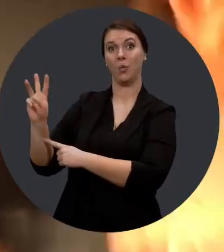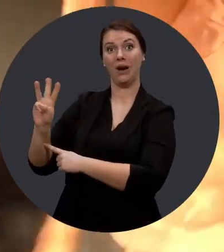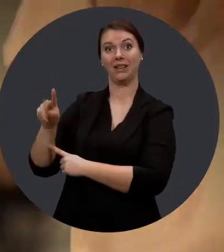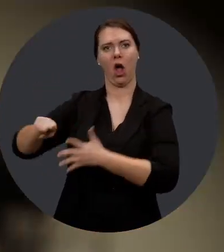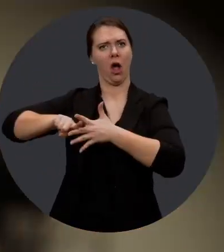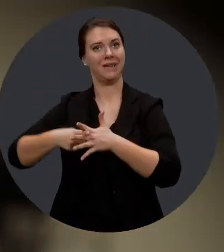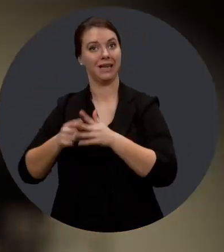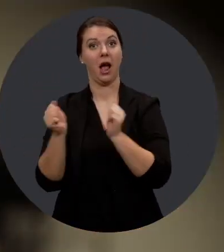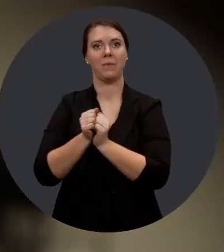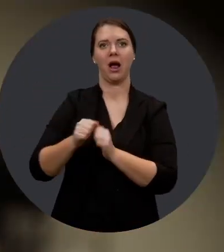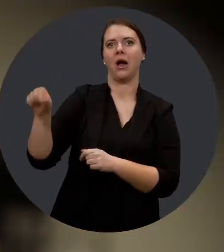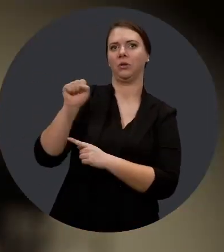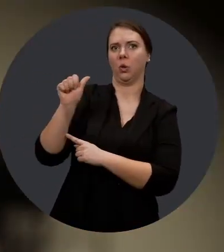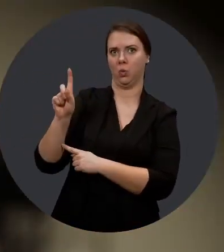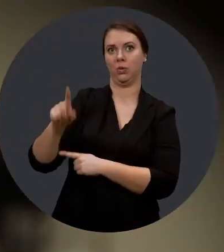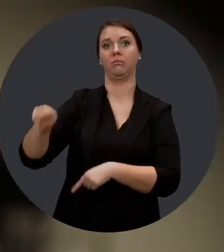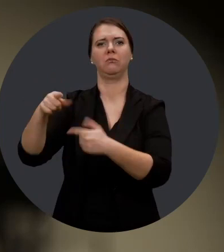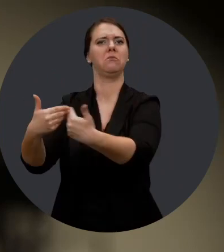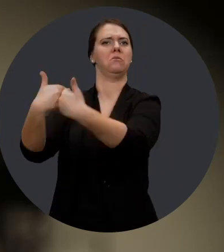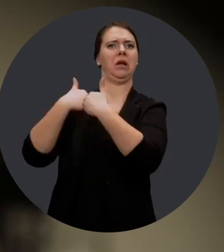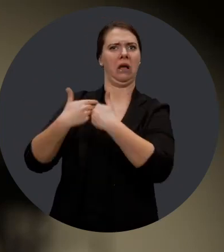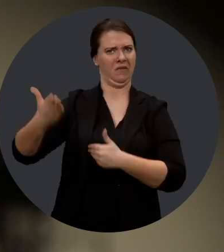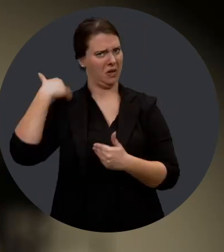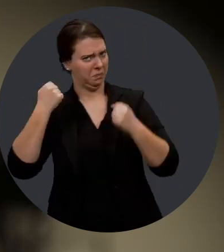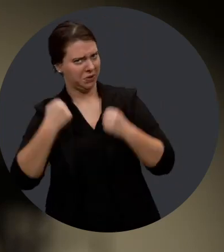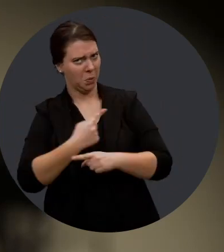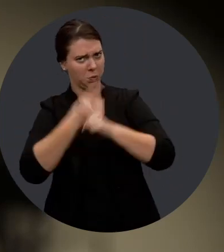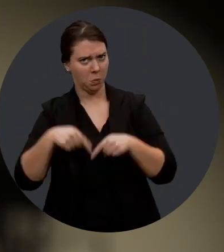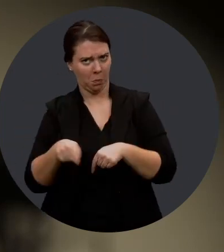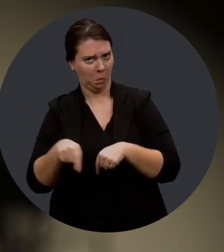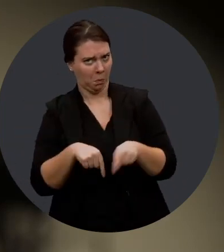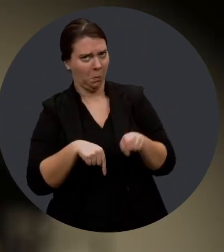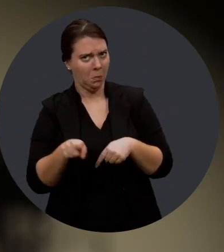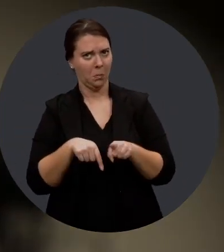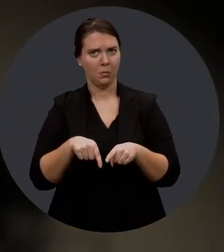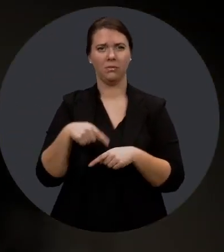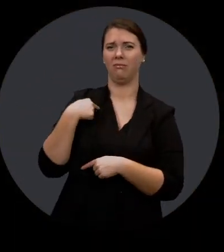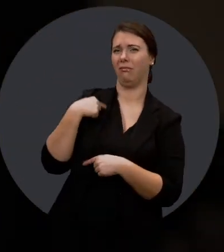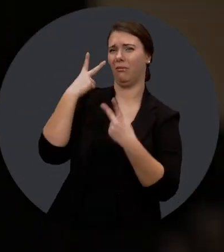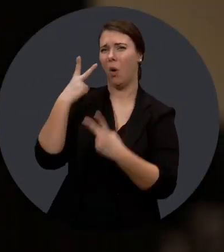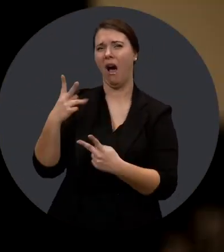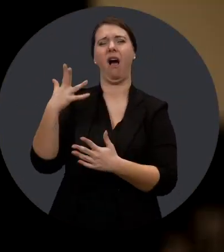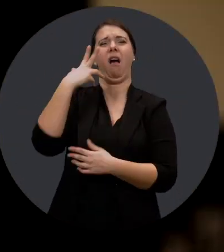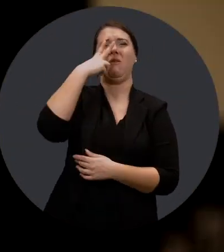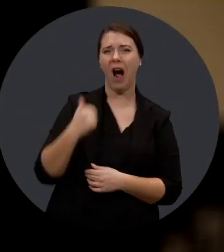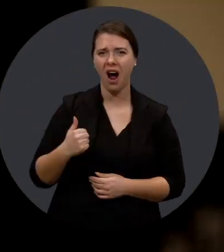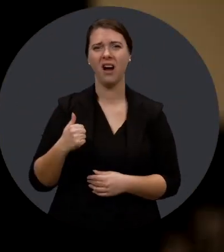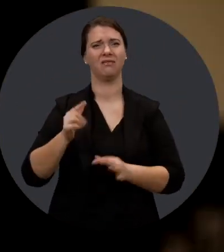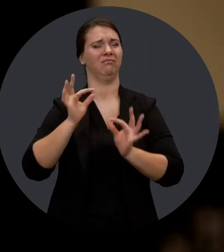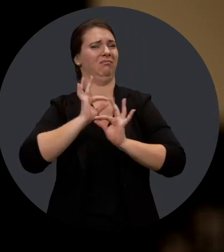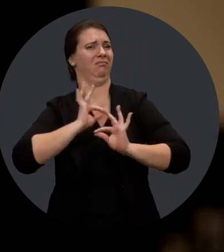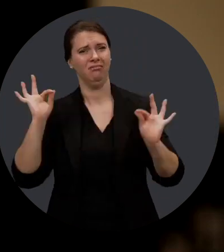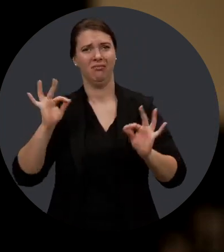Maïwen, elle avait commencé avec Anthony Dolbeck, puis elle m'avait dit un jour si je voulais faire de la gigue. Puis, j'ai trouvé ça